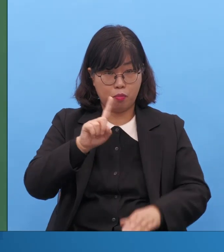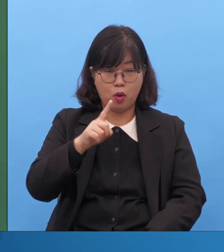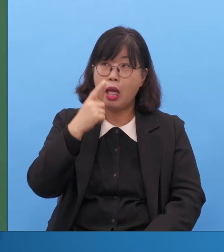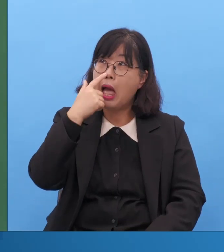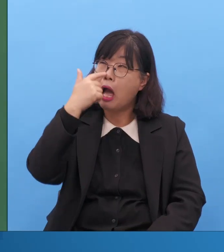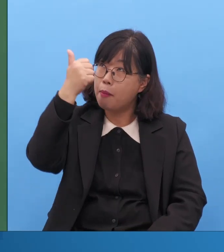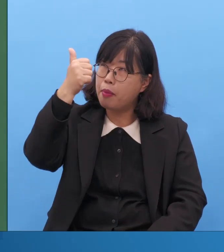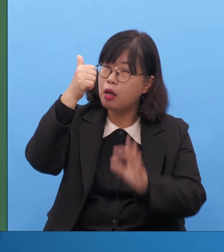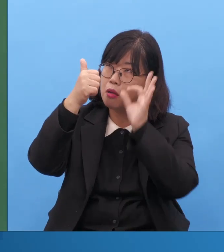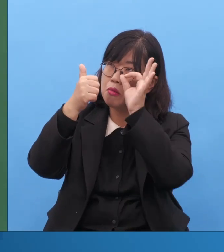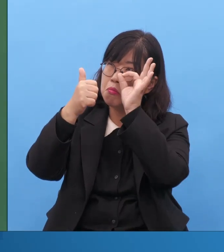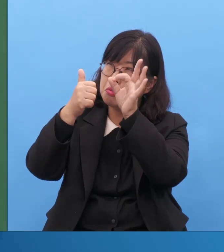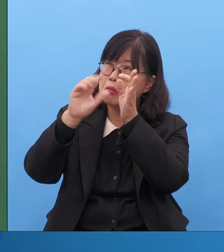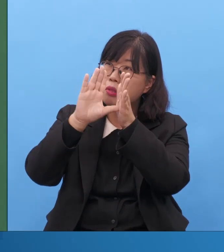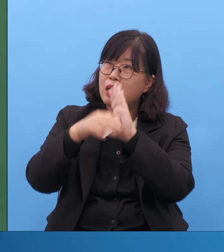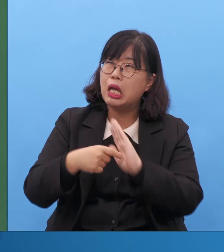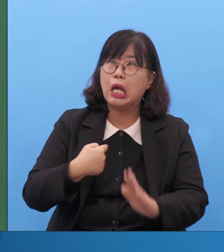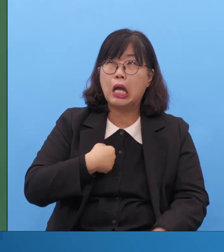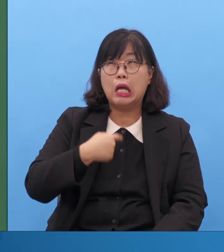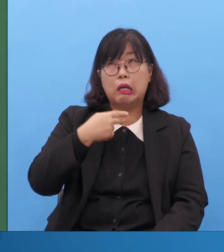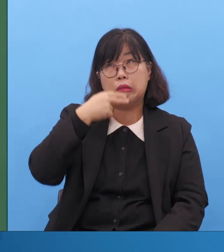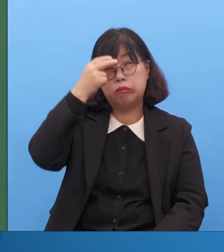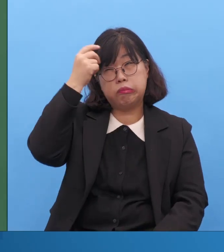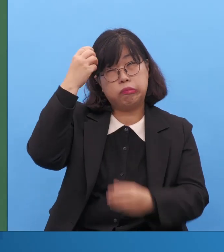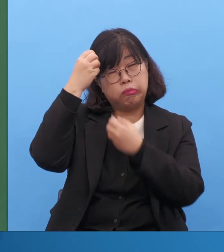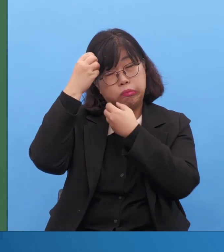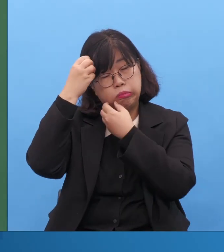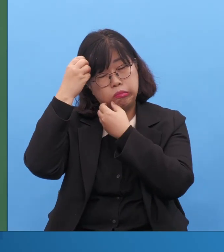영적으로 병이 들었어요.